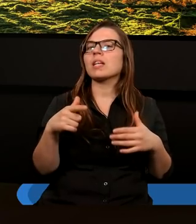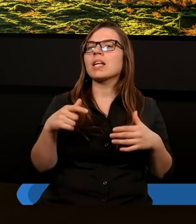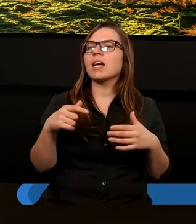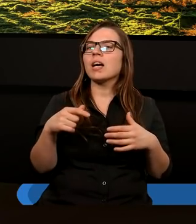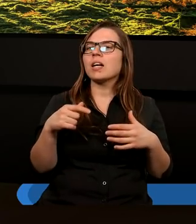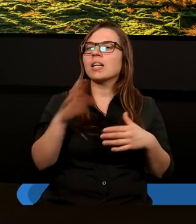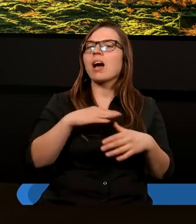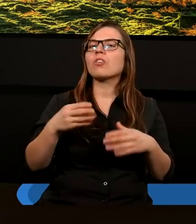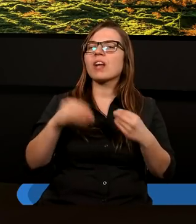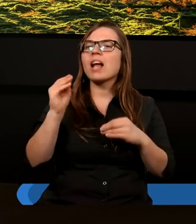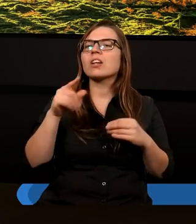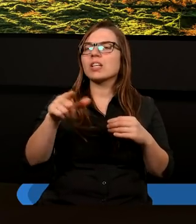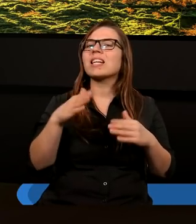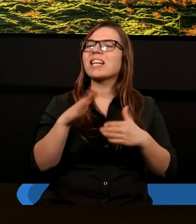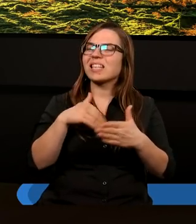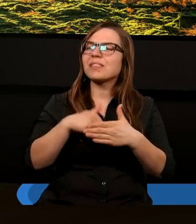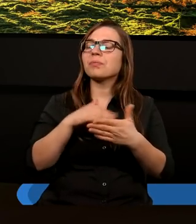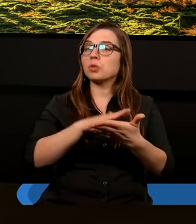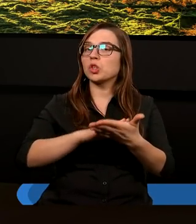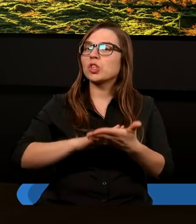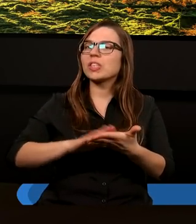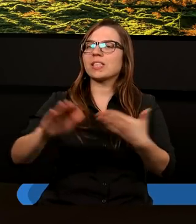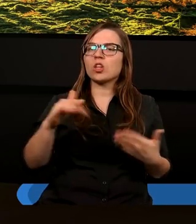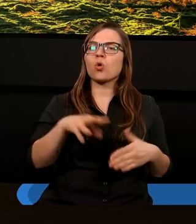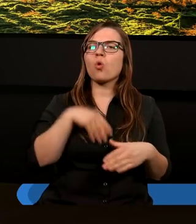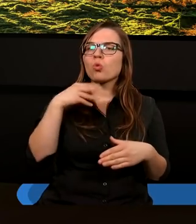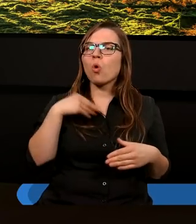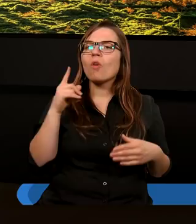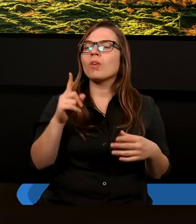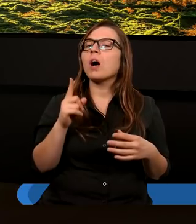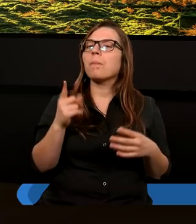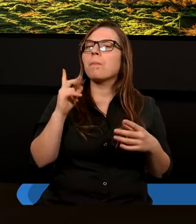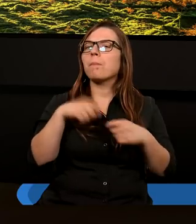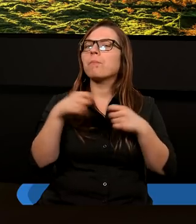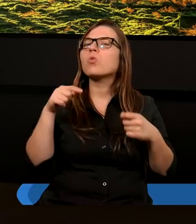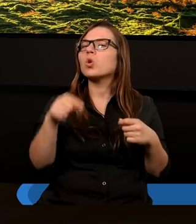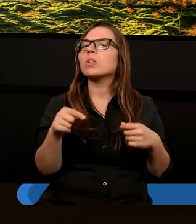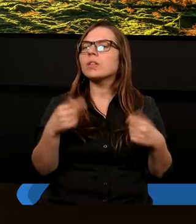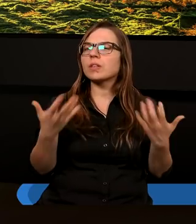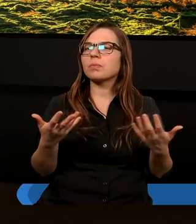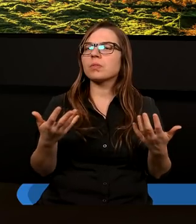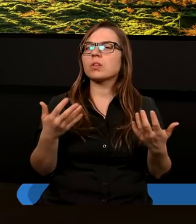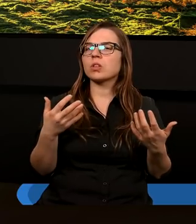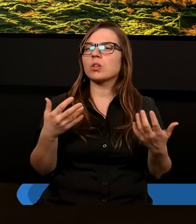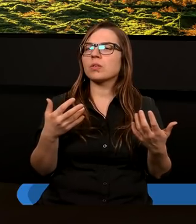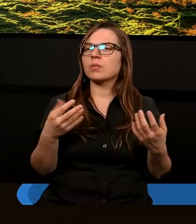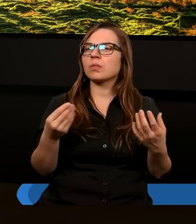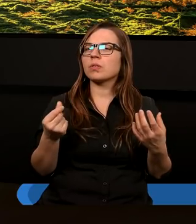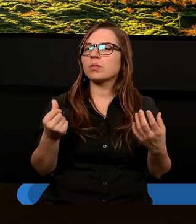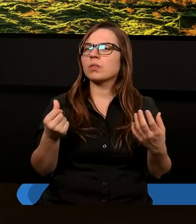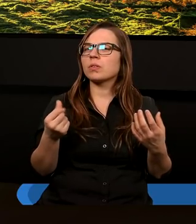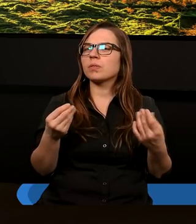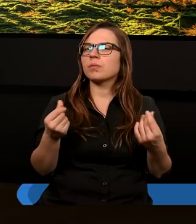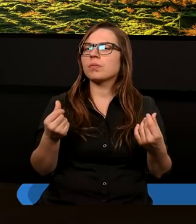zachować czystość duchową, a to wiązało się z tym, że trzeba było się w pewnym sensie odłączyć od tych,